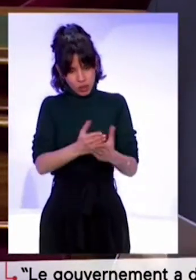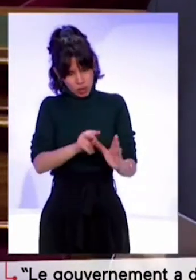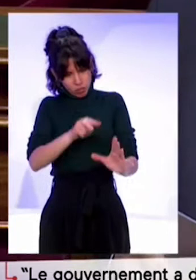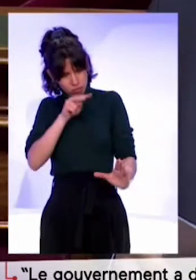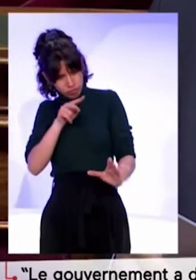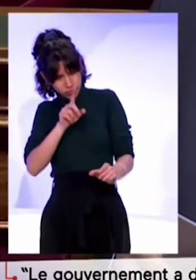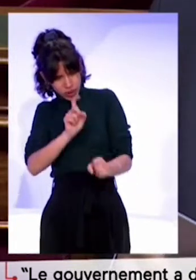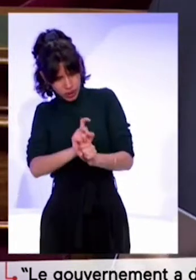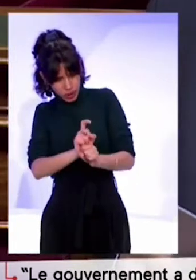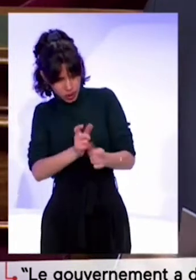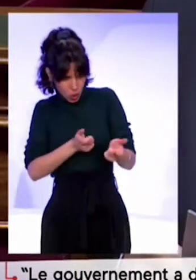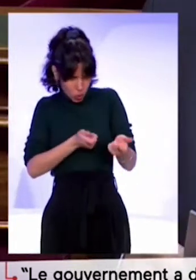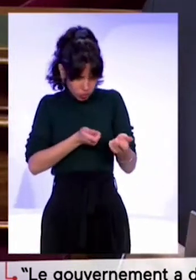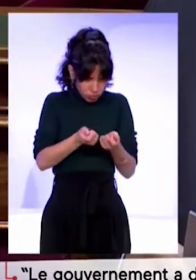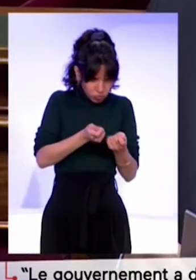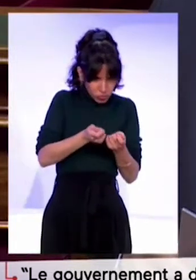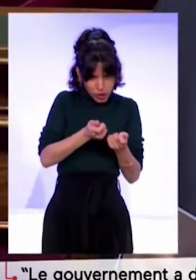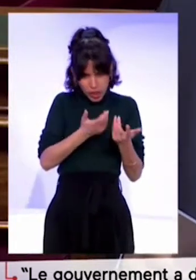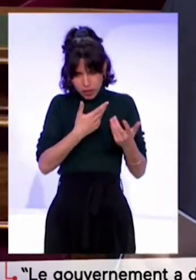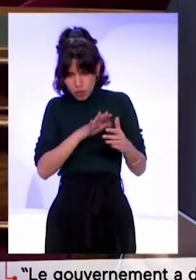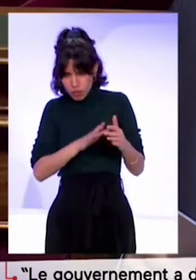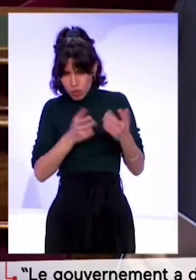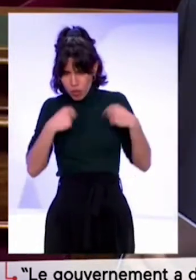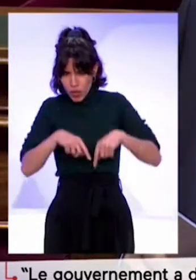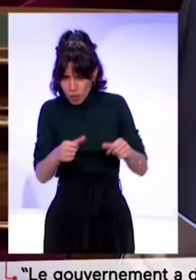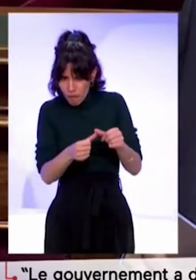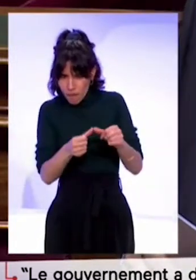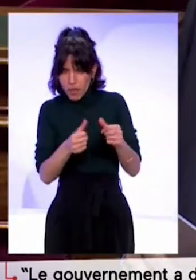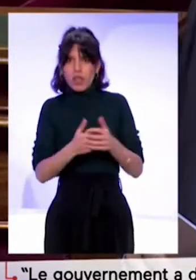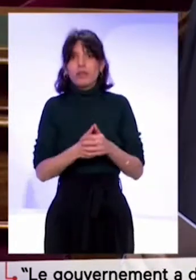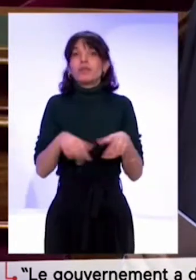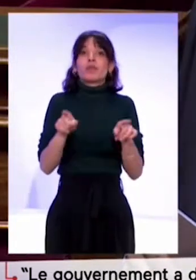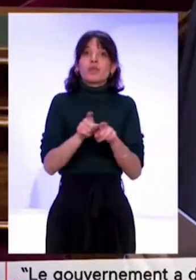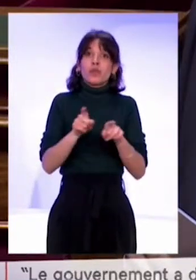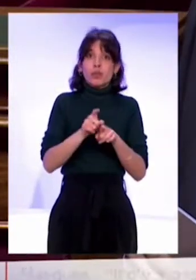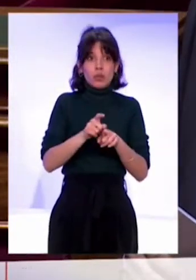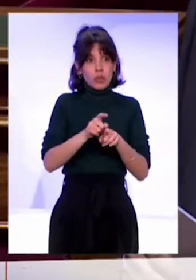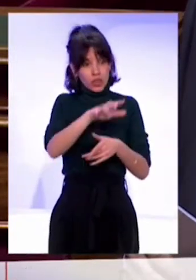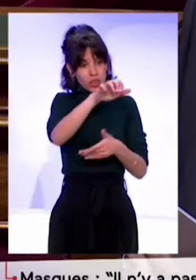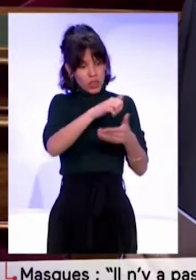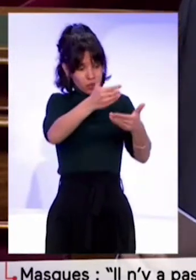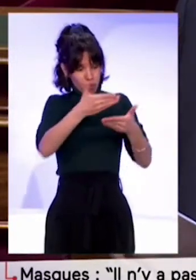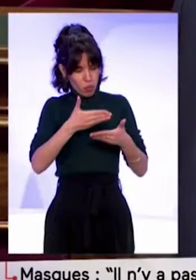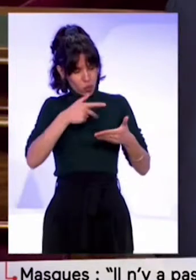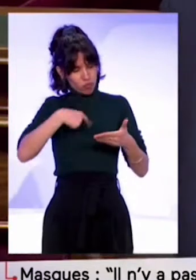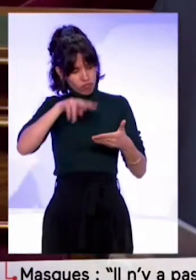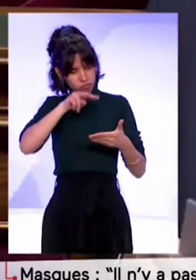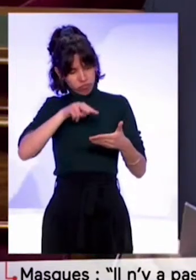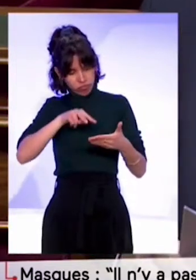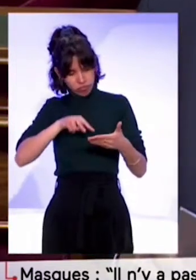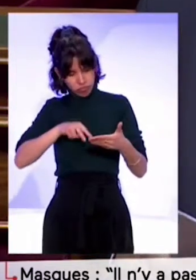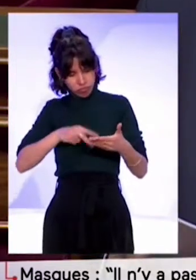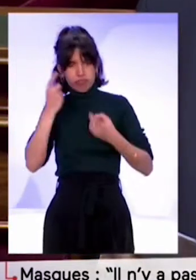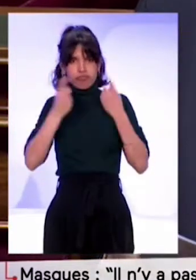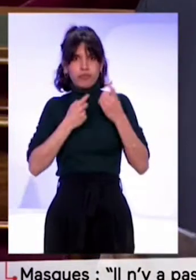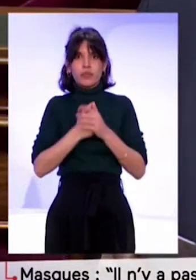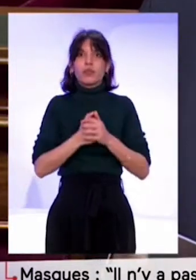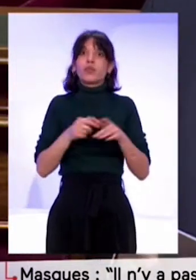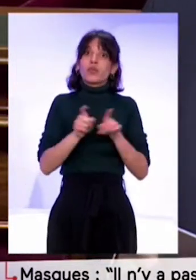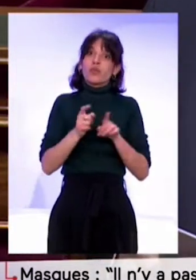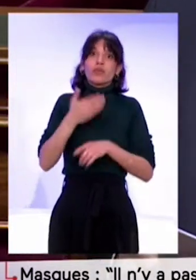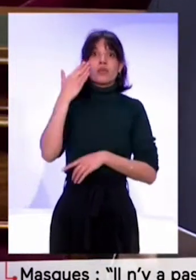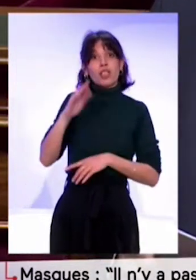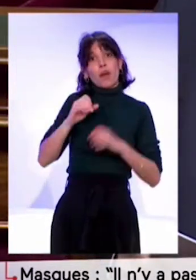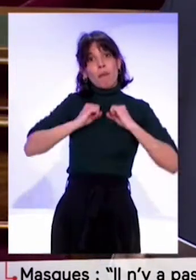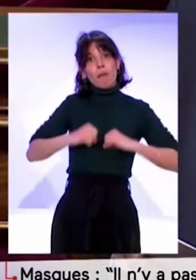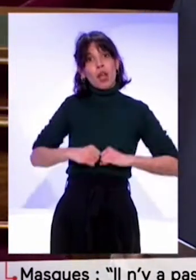'action du gouvernement et d'examiner les textes qui lui sont soumis. Au demeurant, le Parlement travaille, vous le savez,